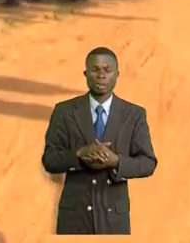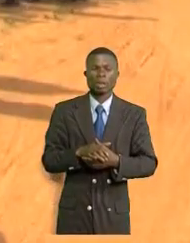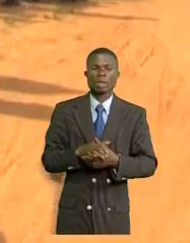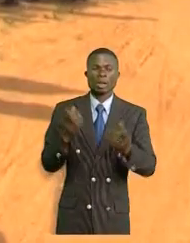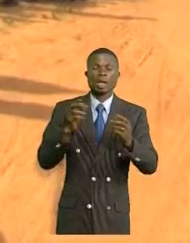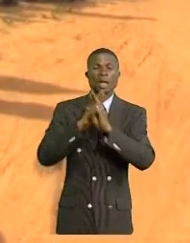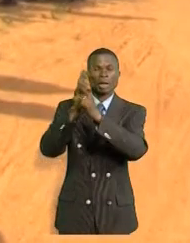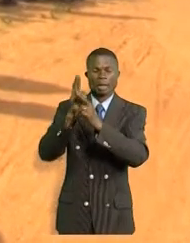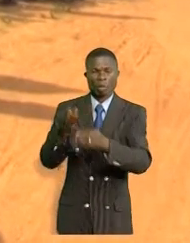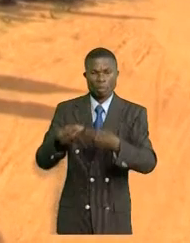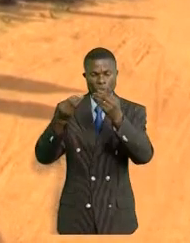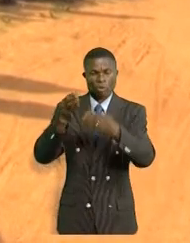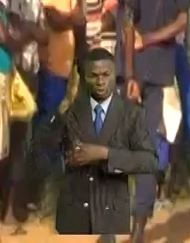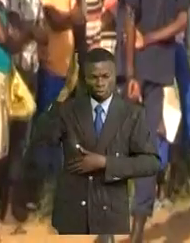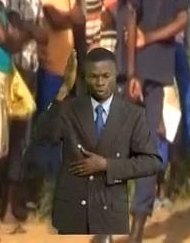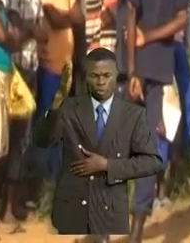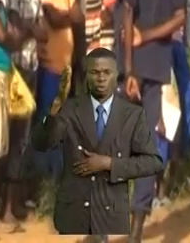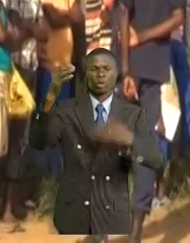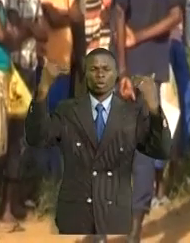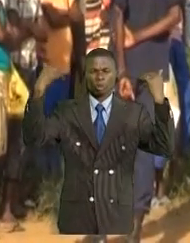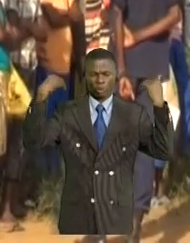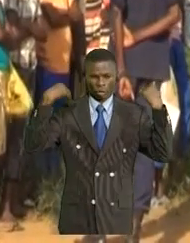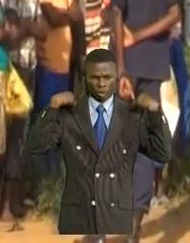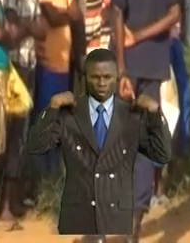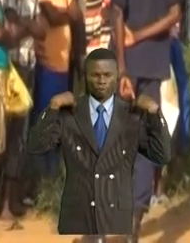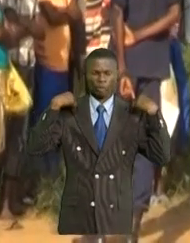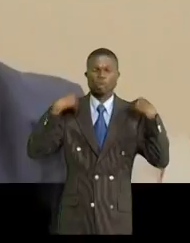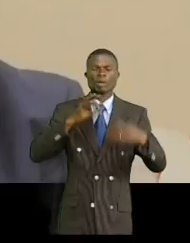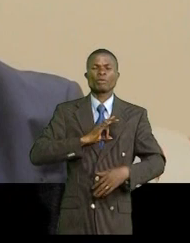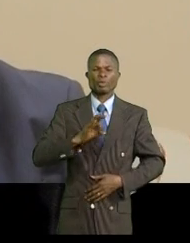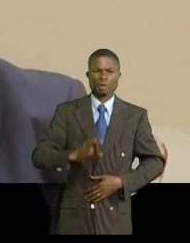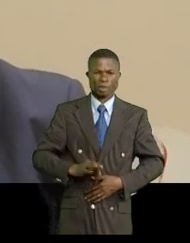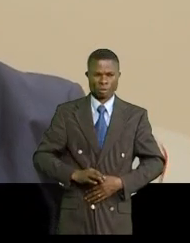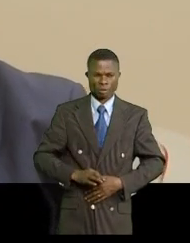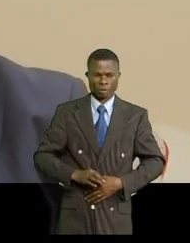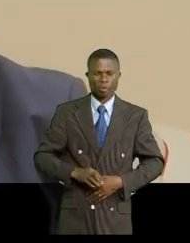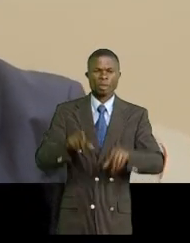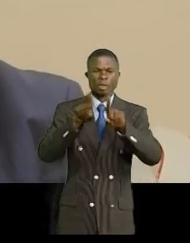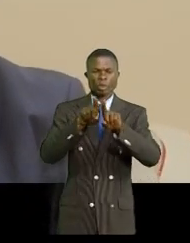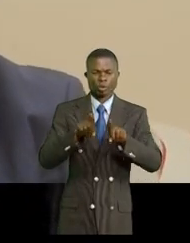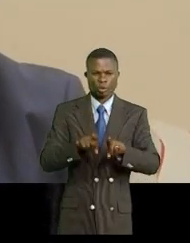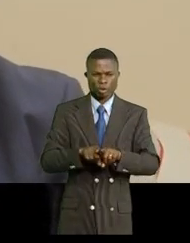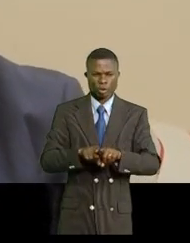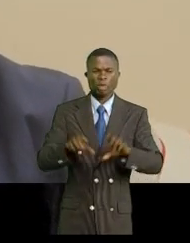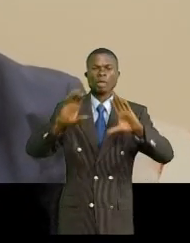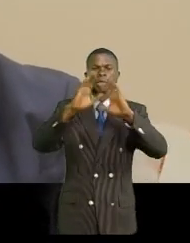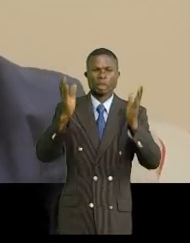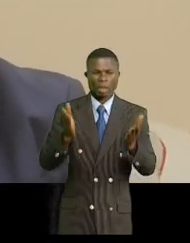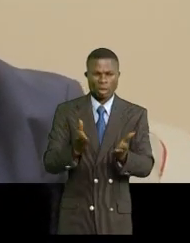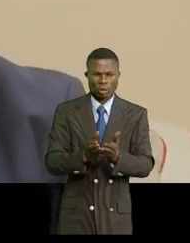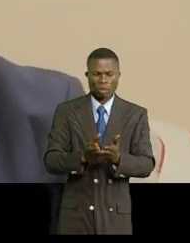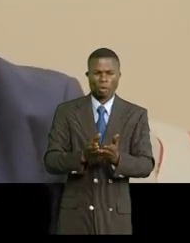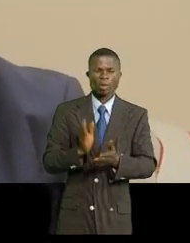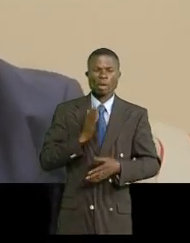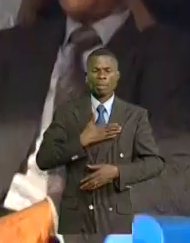ferai les rapports à l'autorité à la hiérarchie et puis la communauté de La Chuapa